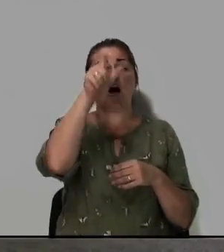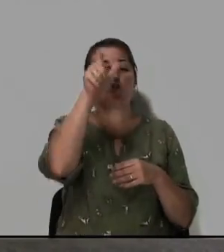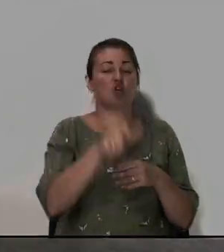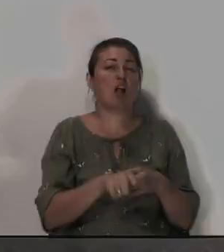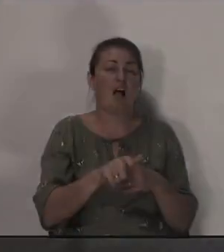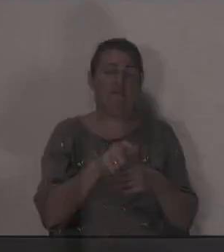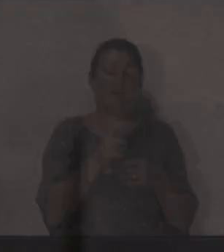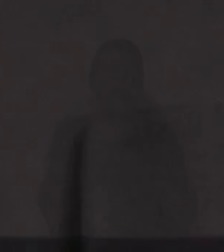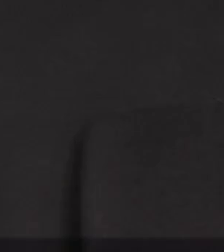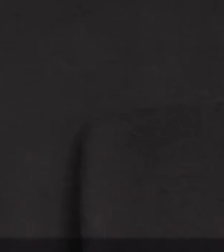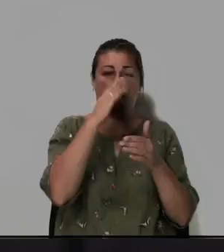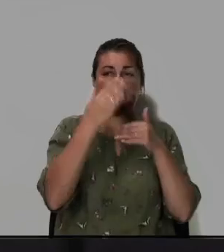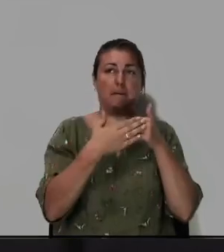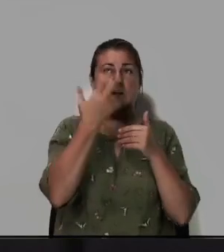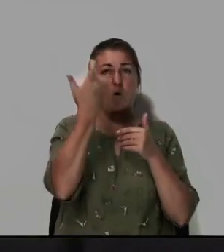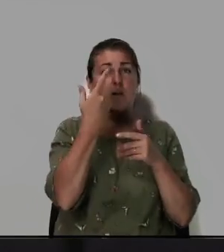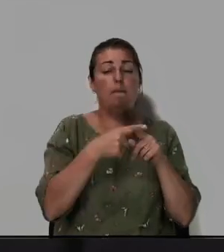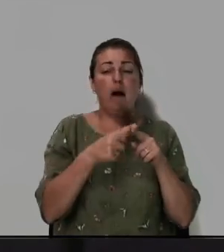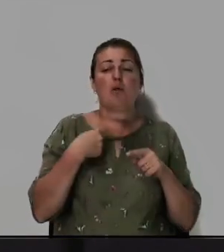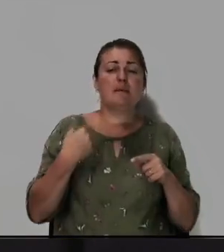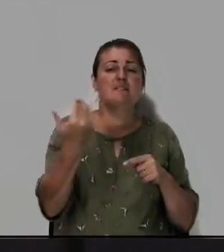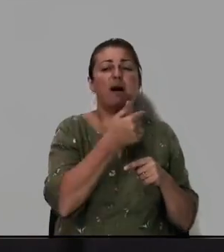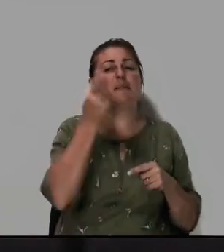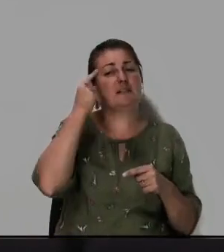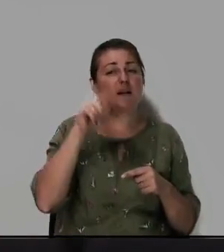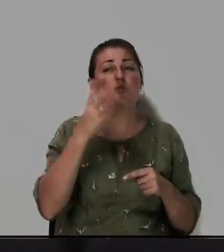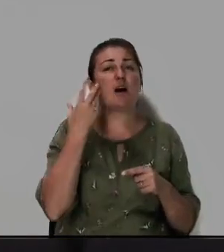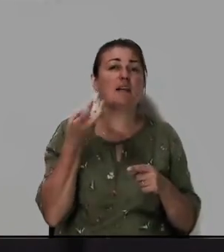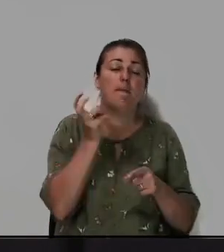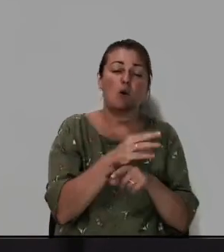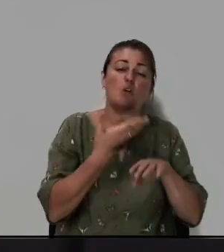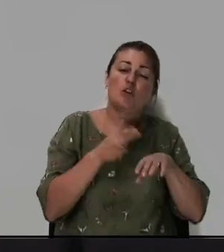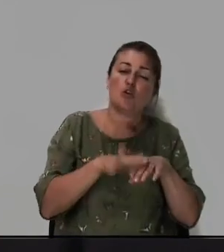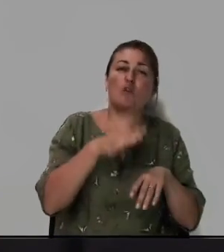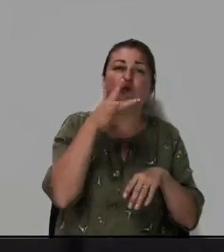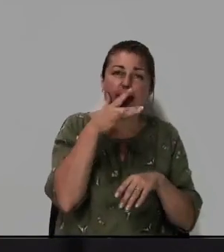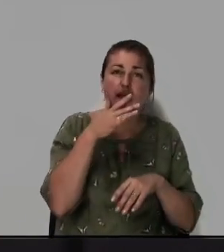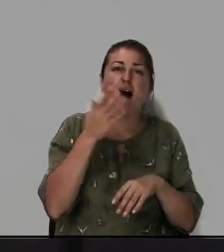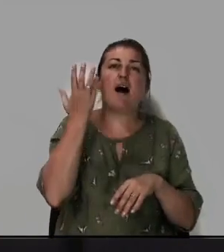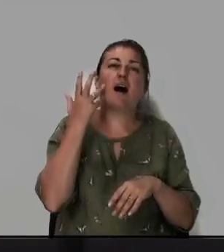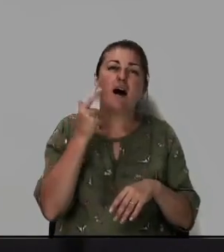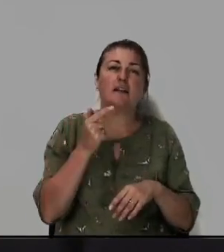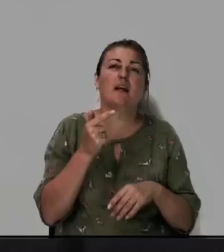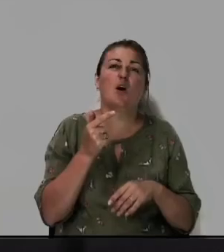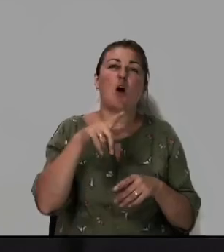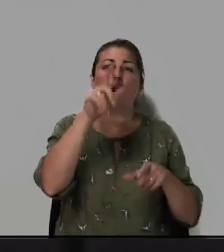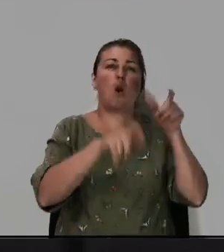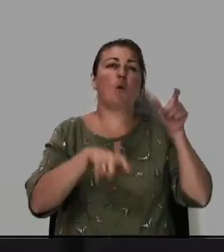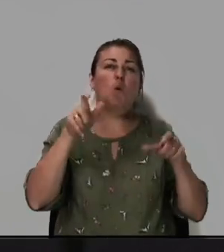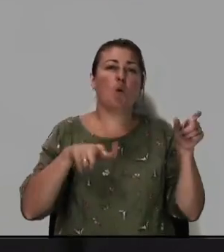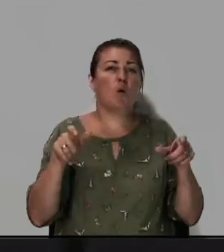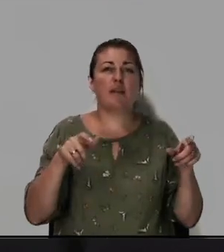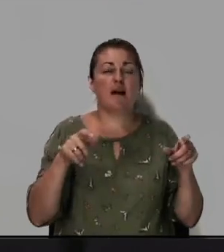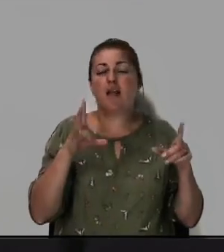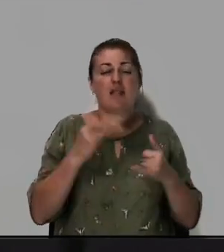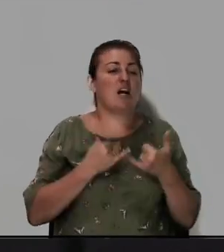пристанет пред господом поэтому мы с вами знаем что когда приходят трудные времена когда люди не